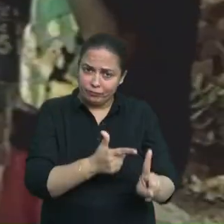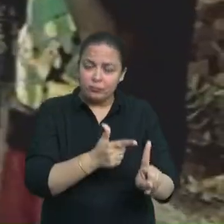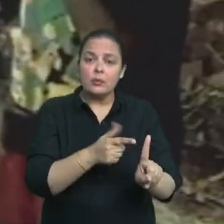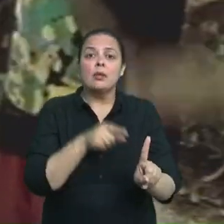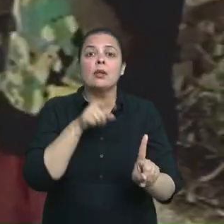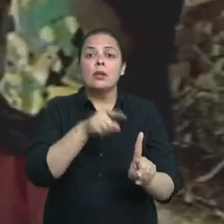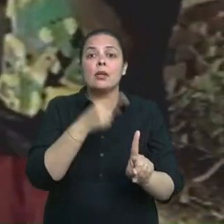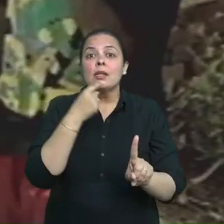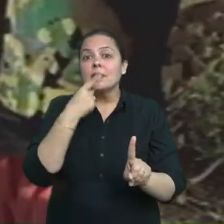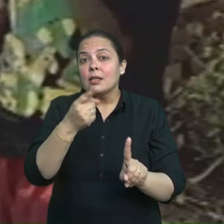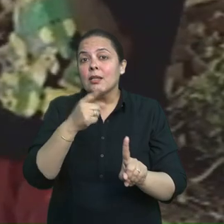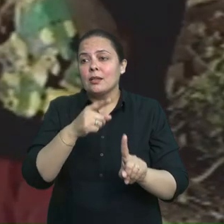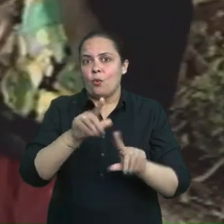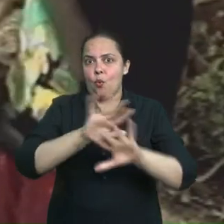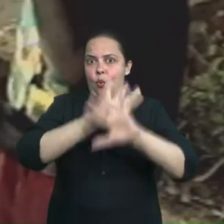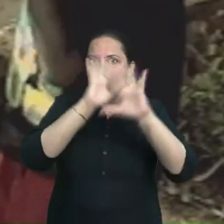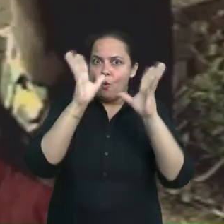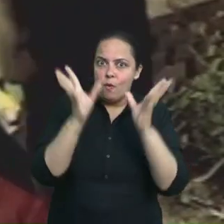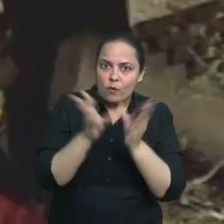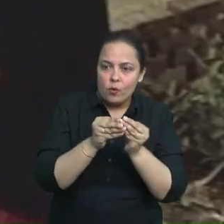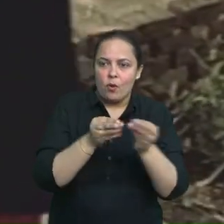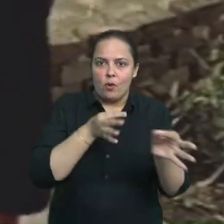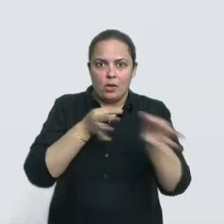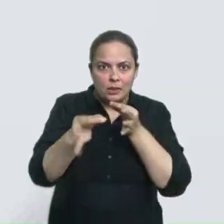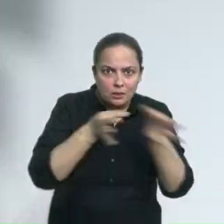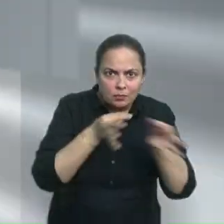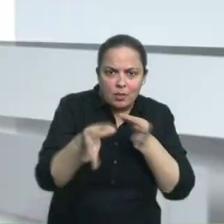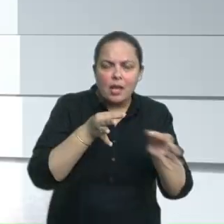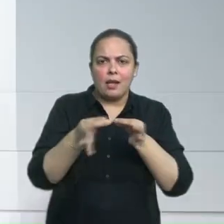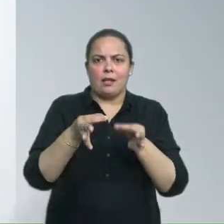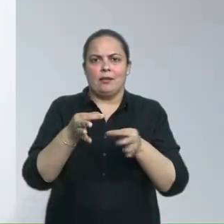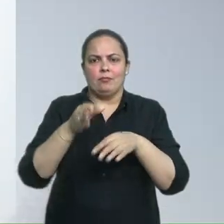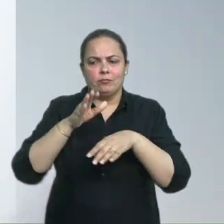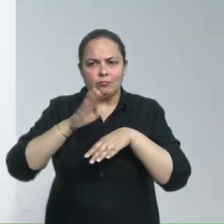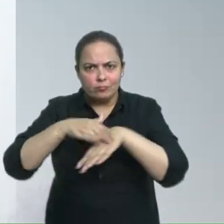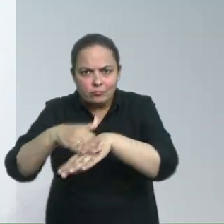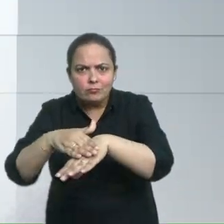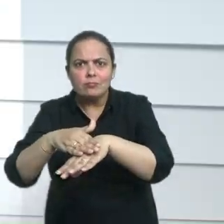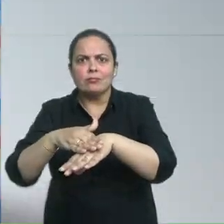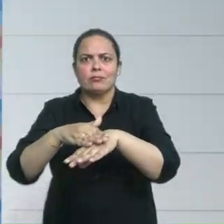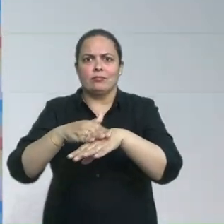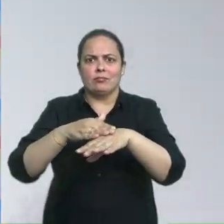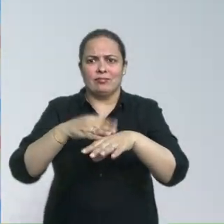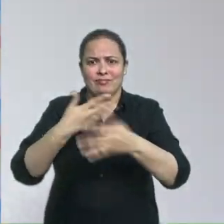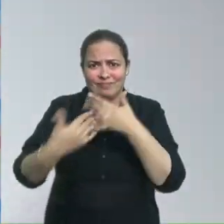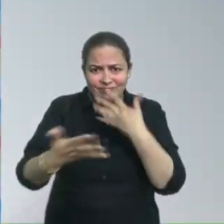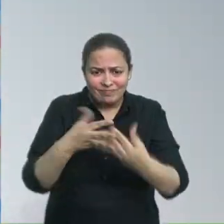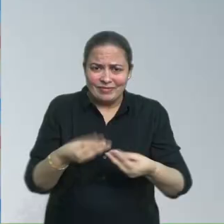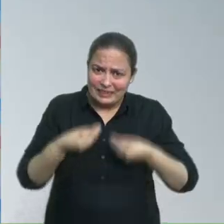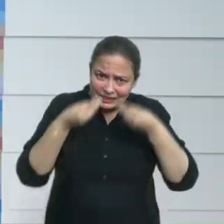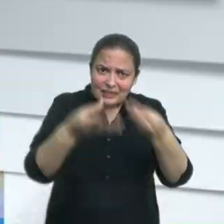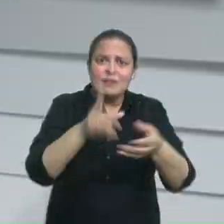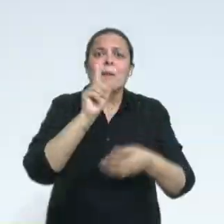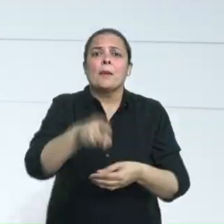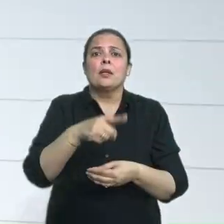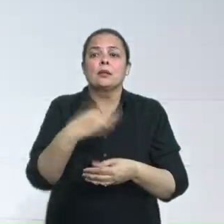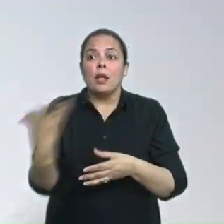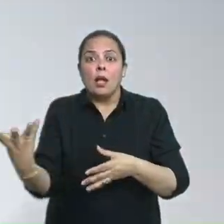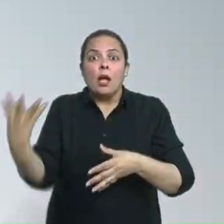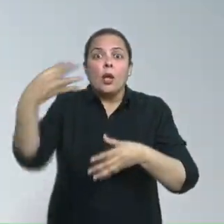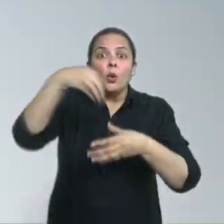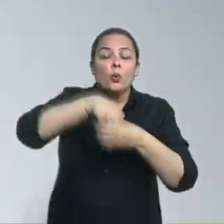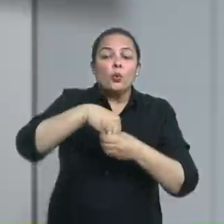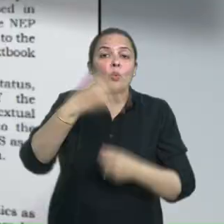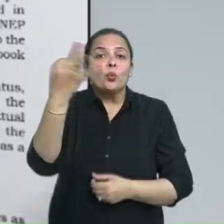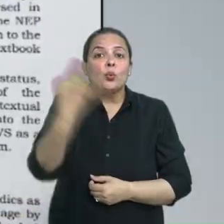बल देने की आवशक्ता पर भी बात की गई है विभिन शोद अधेनों ने पर्यावरन अधेन विशे से संबंधित